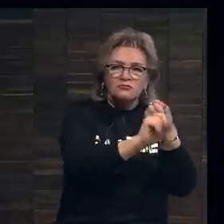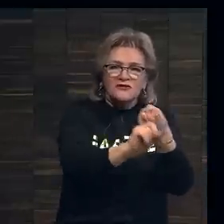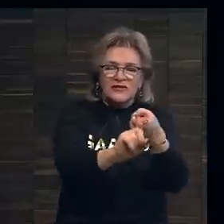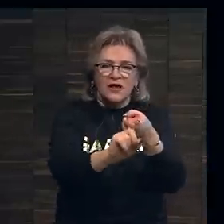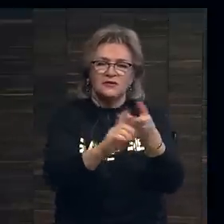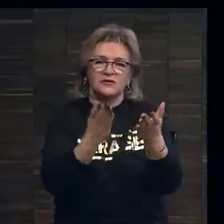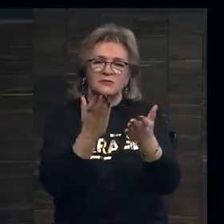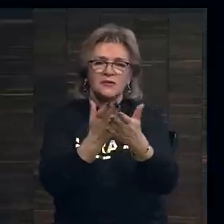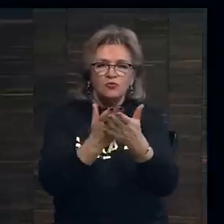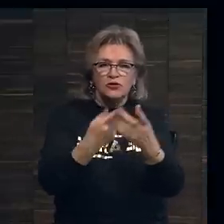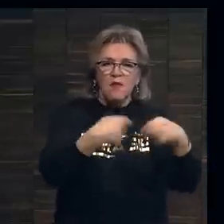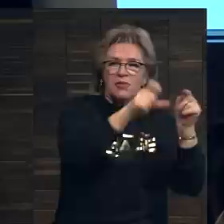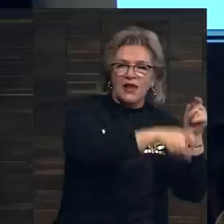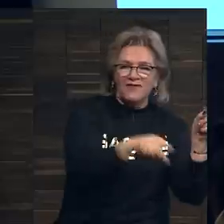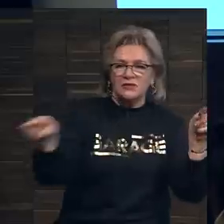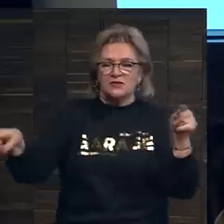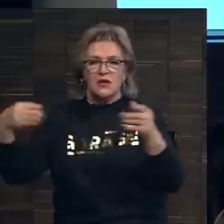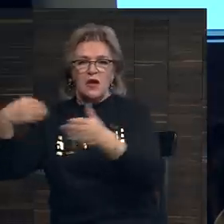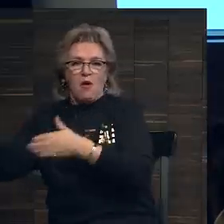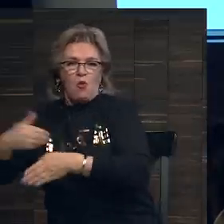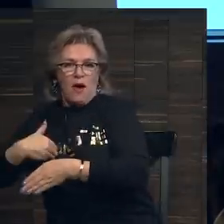продавца и покупателя.